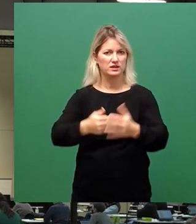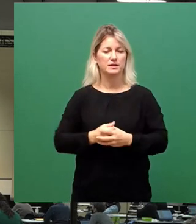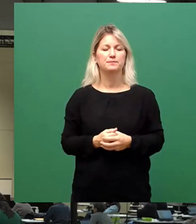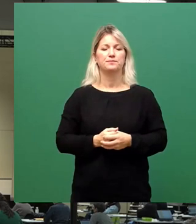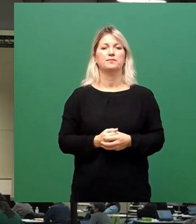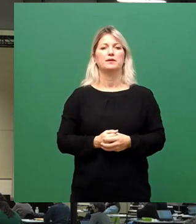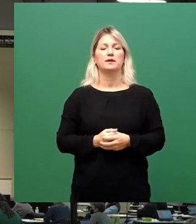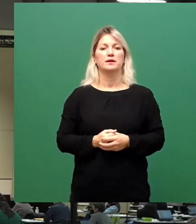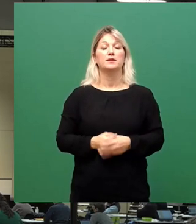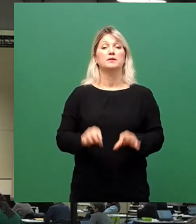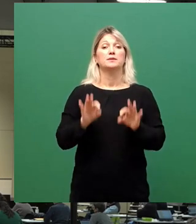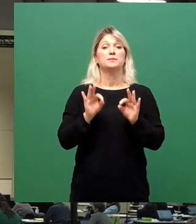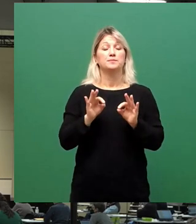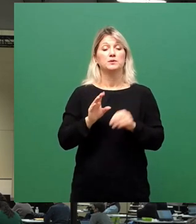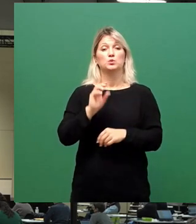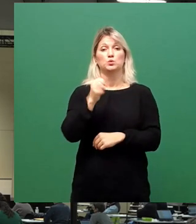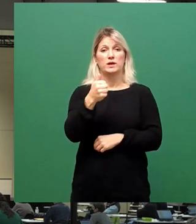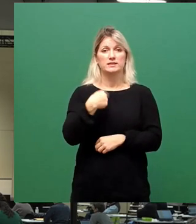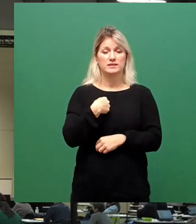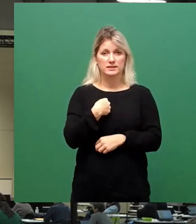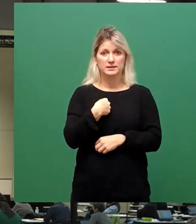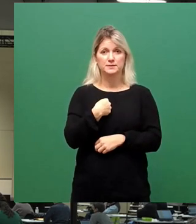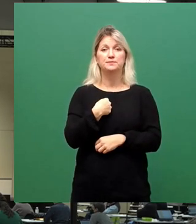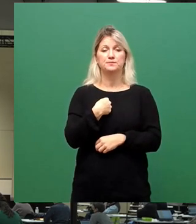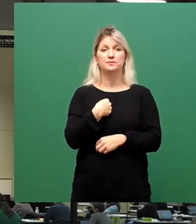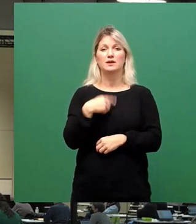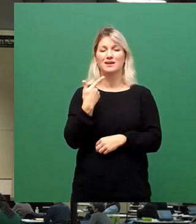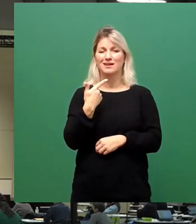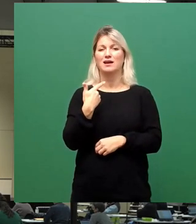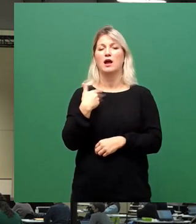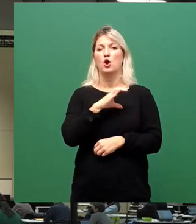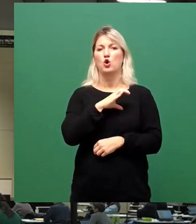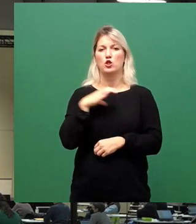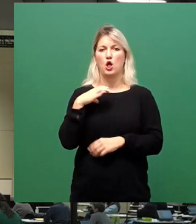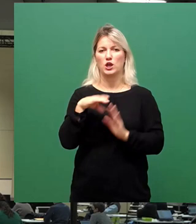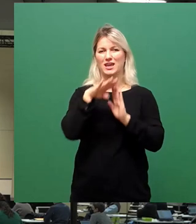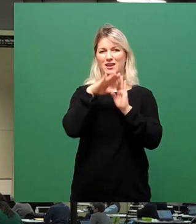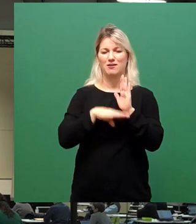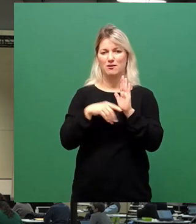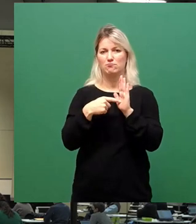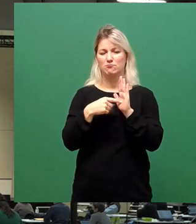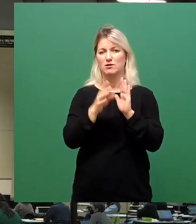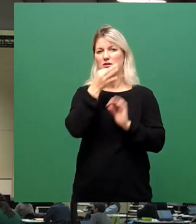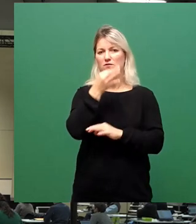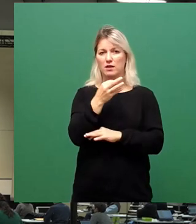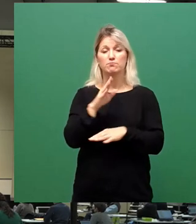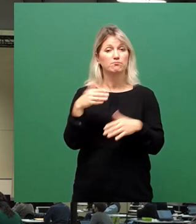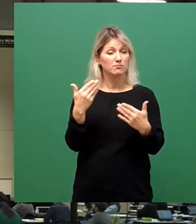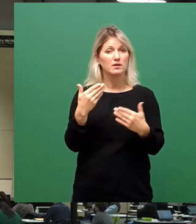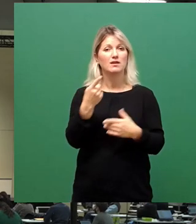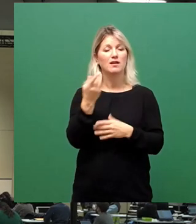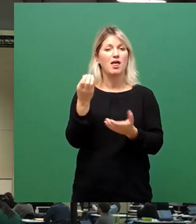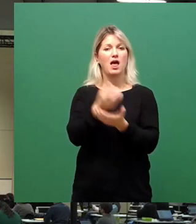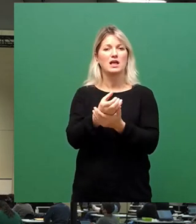zunächst jetzt in der Chronologie fragen, wer für den Ergänzungsantrag SPD